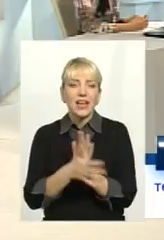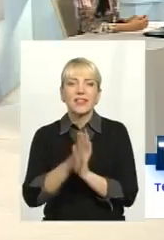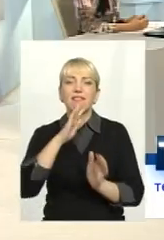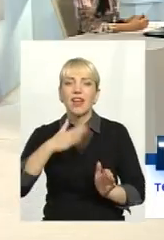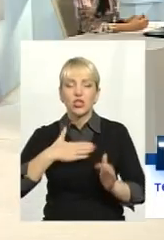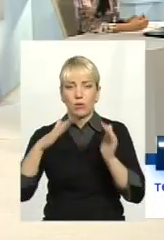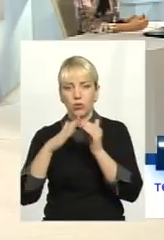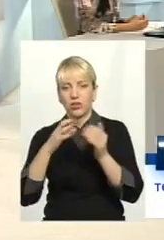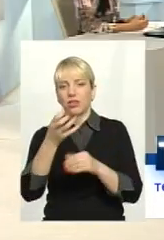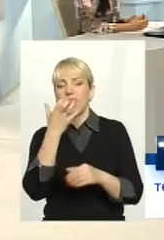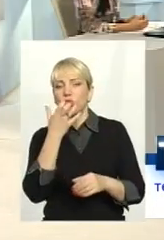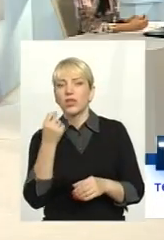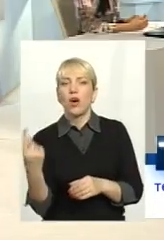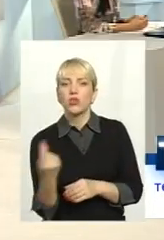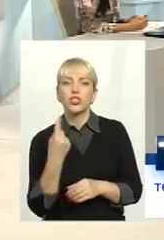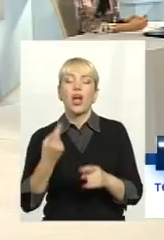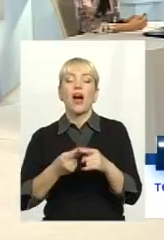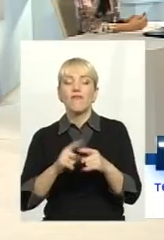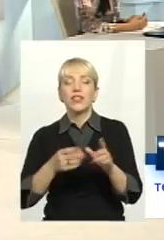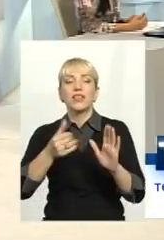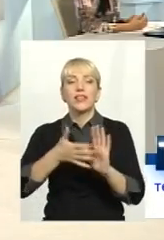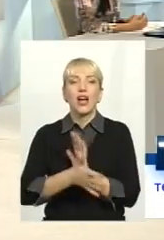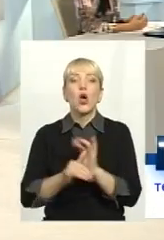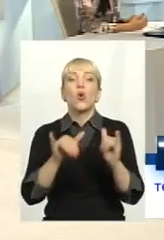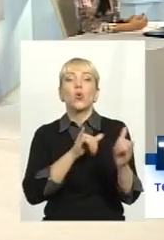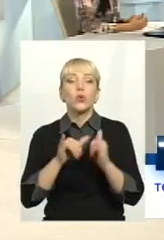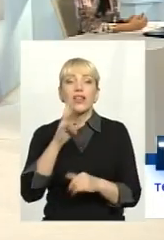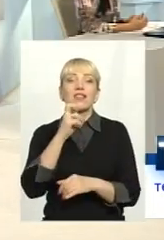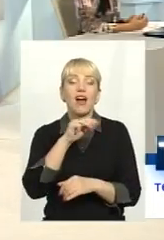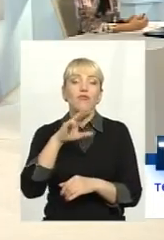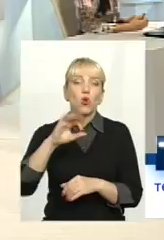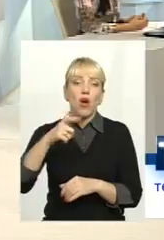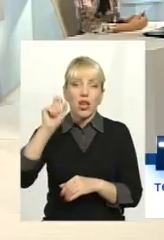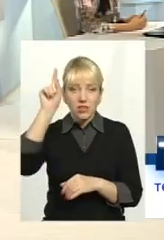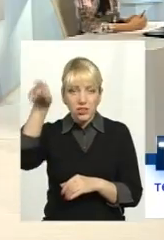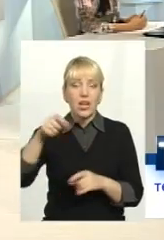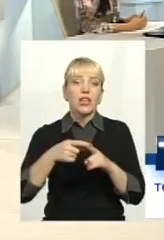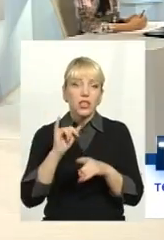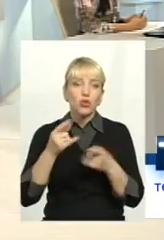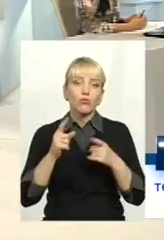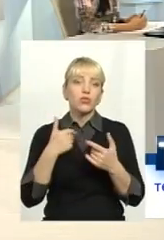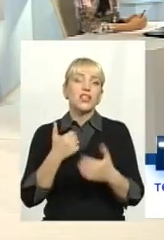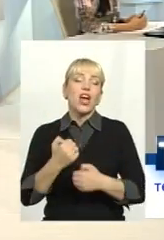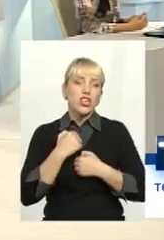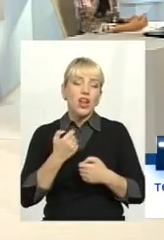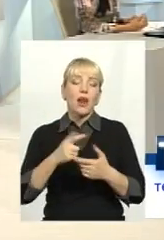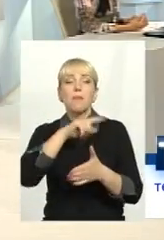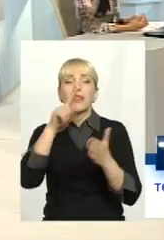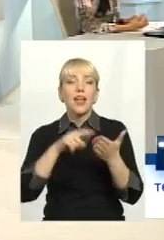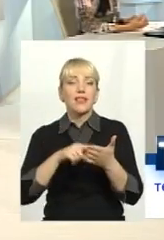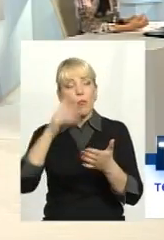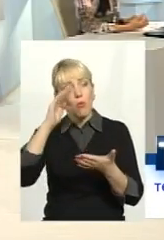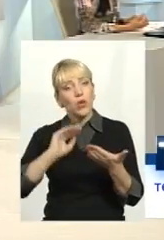утеплення, на лічильники, він йде знов таки туди ж, в нафтогаз. І тому, наприклад, жаль, це вже питання політичне,